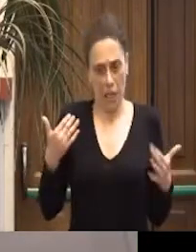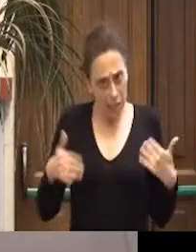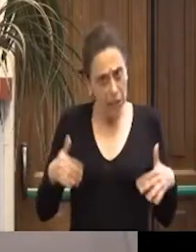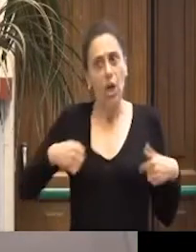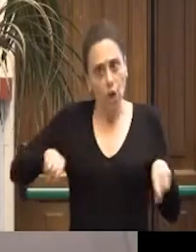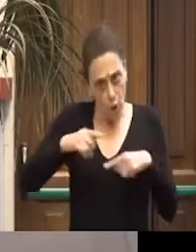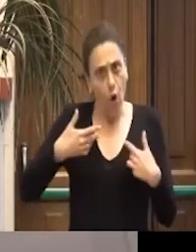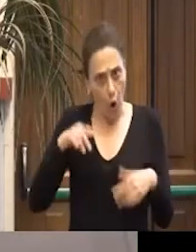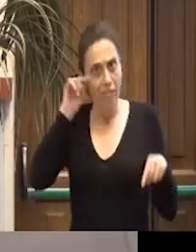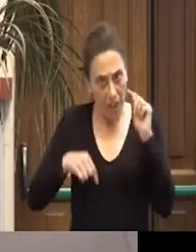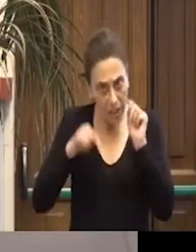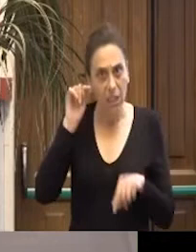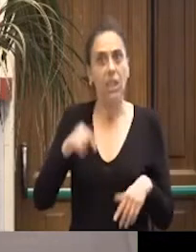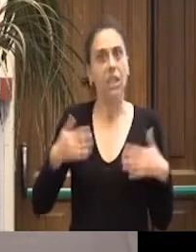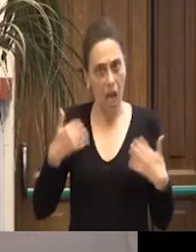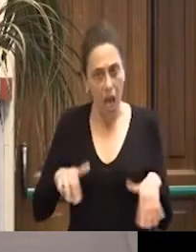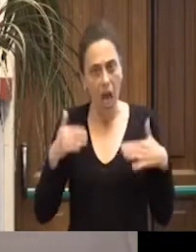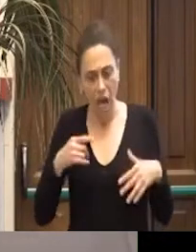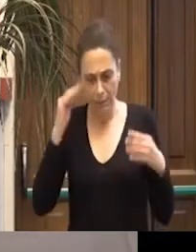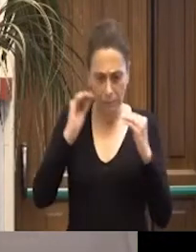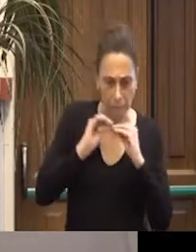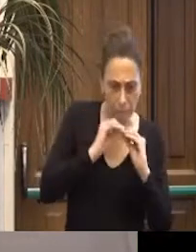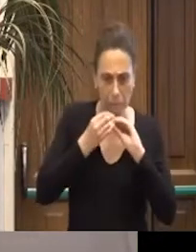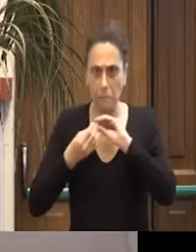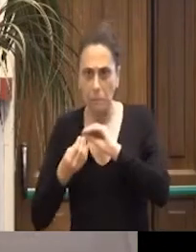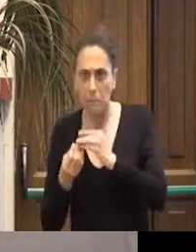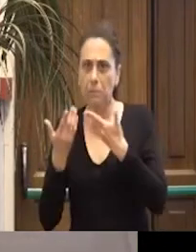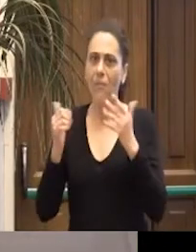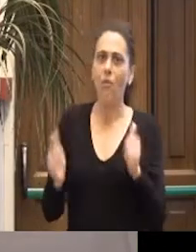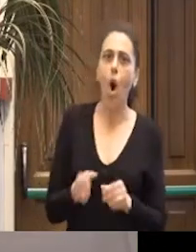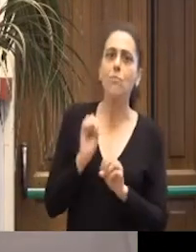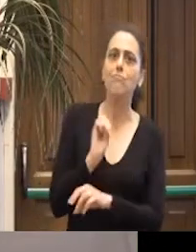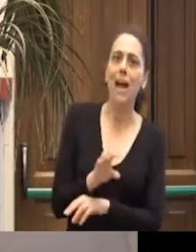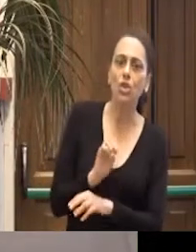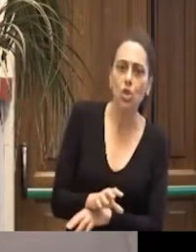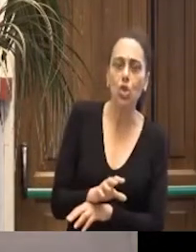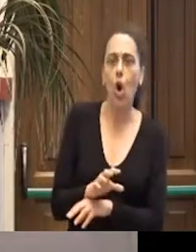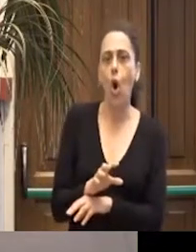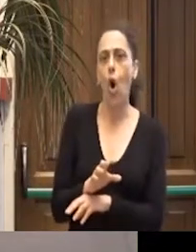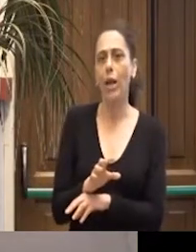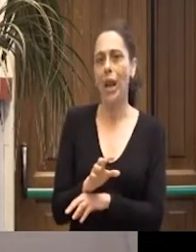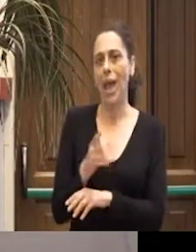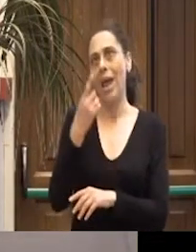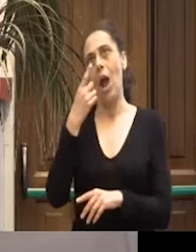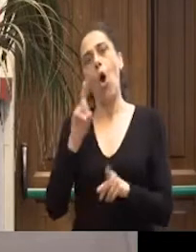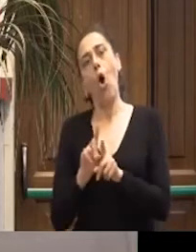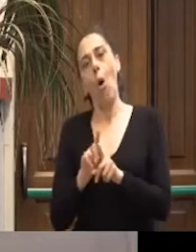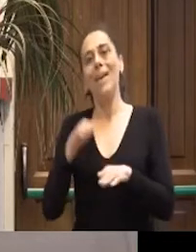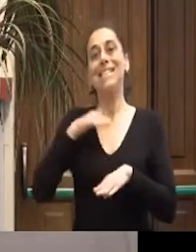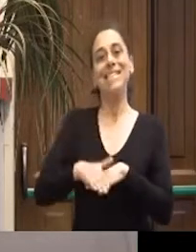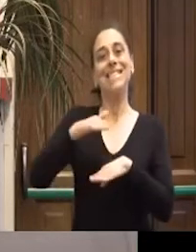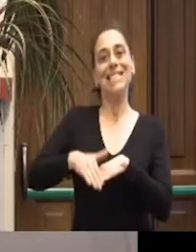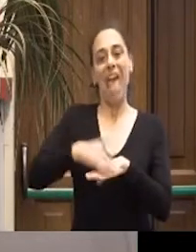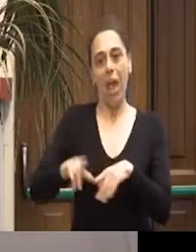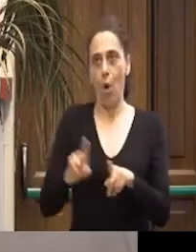per lungo tempo a ragionare di formazione nel rapporto, parlo dal punto di vista sistemico, come organizzazione